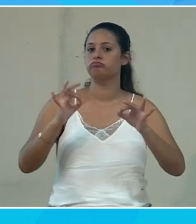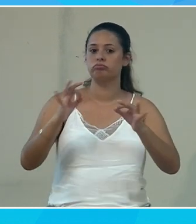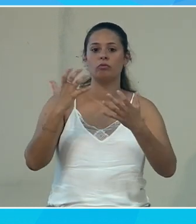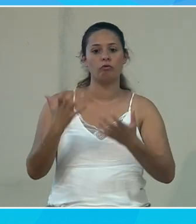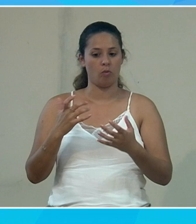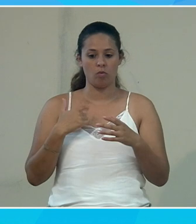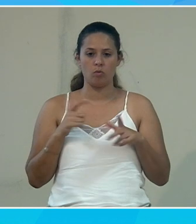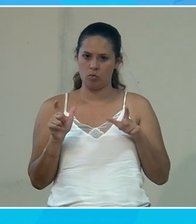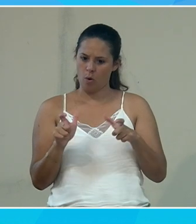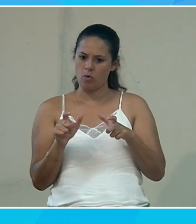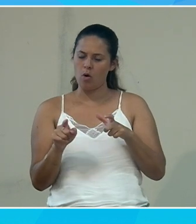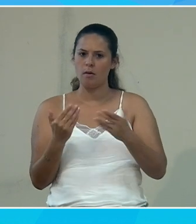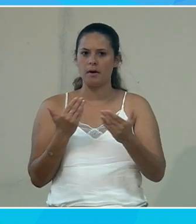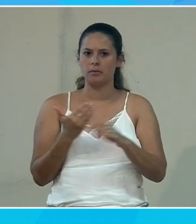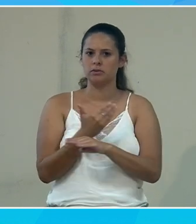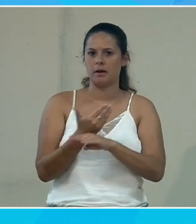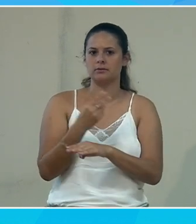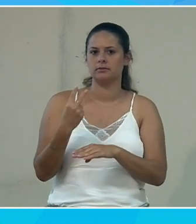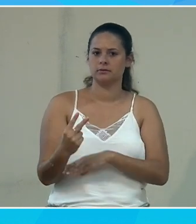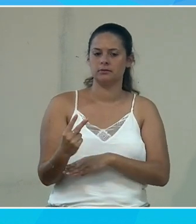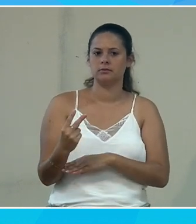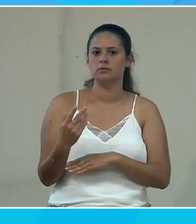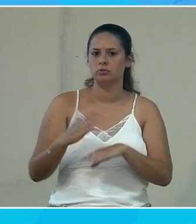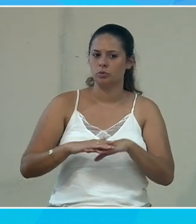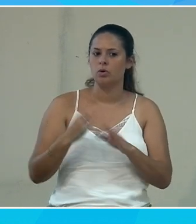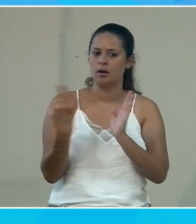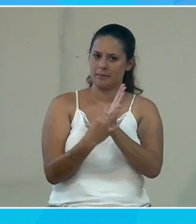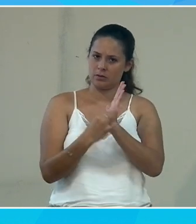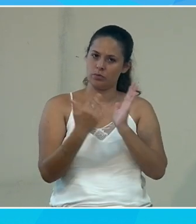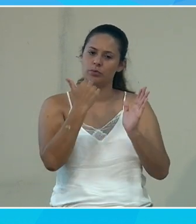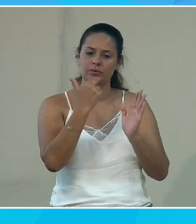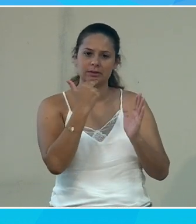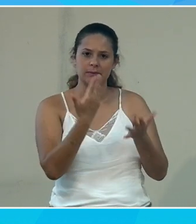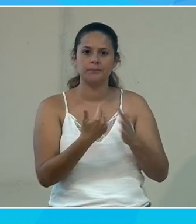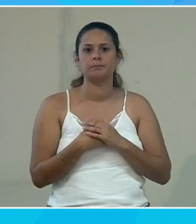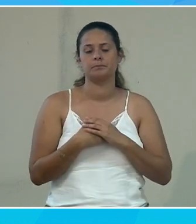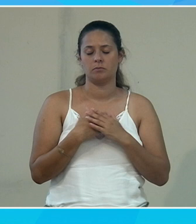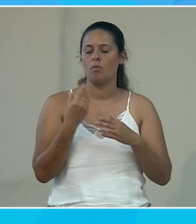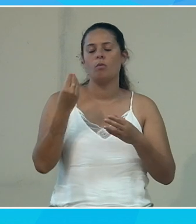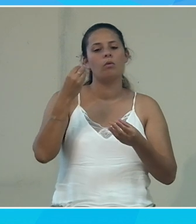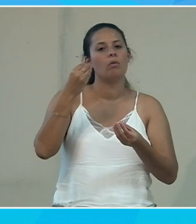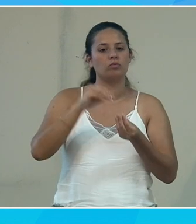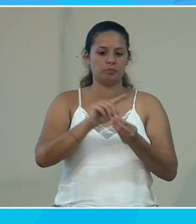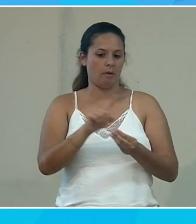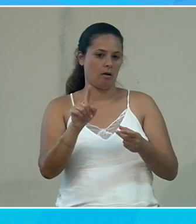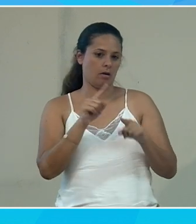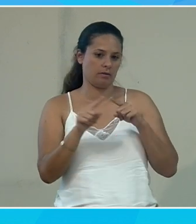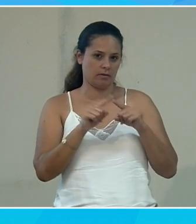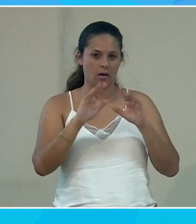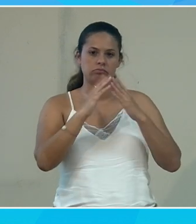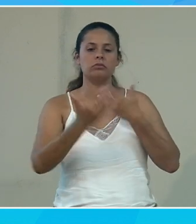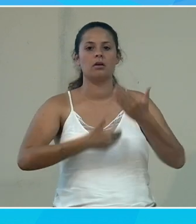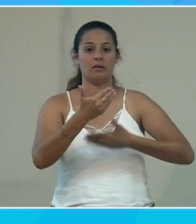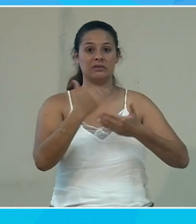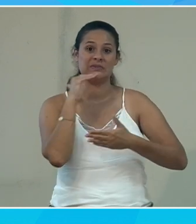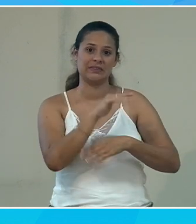veulent pouvoir contrôler ce qui va se passer sur les applications qu'elles vont utiliser alors je ne pas rentrer dans le détail parce que l'heure avance un peu vite